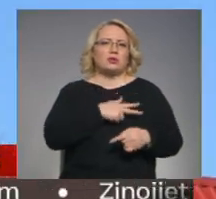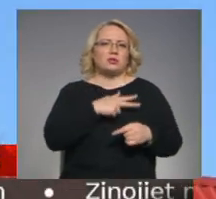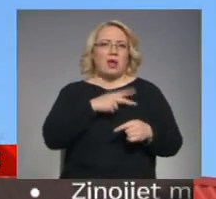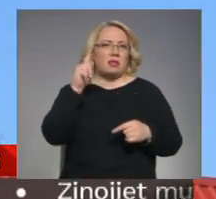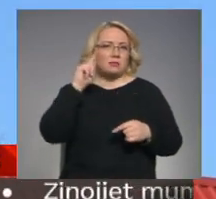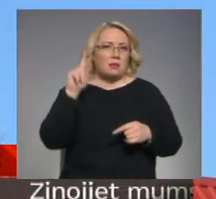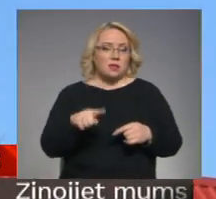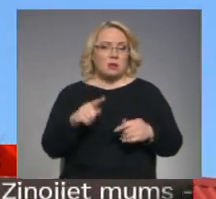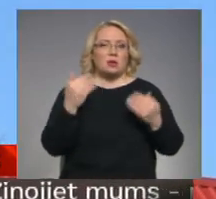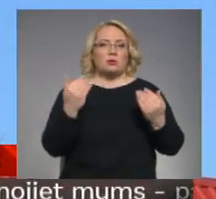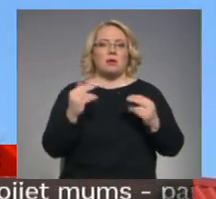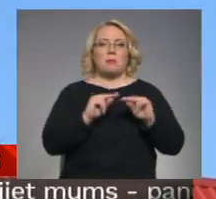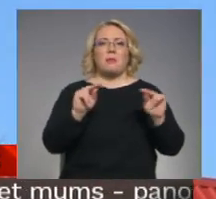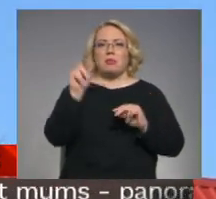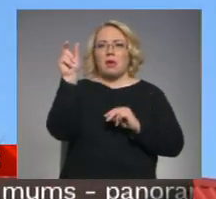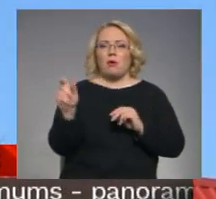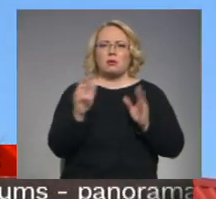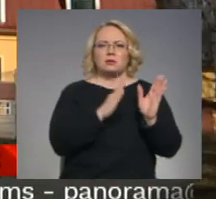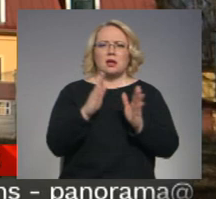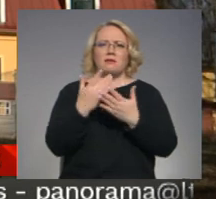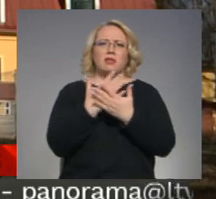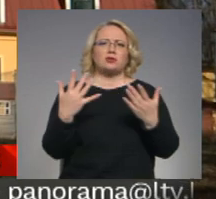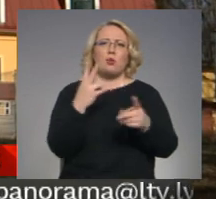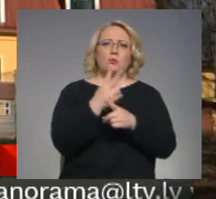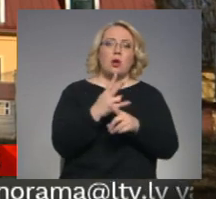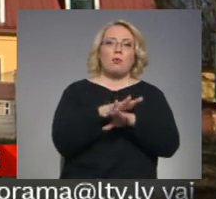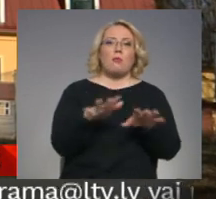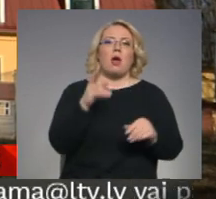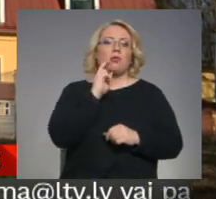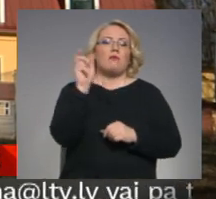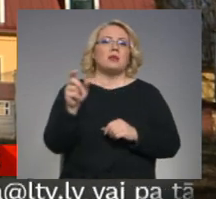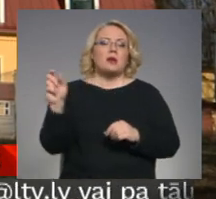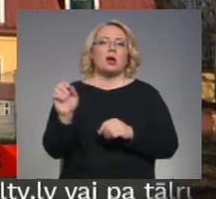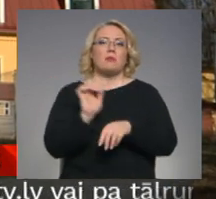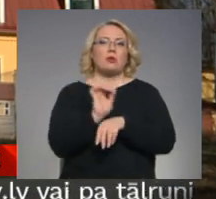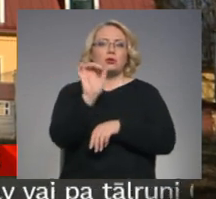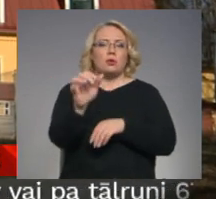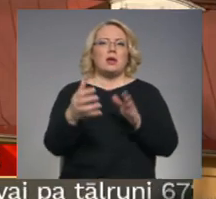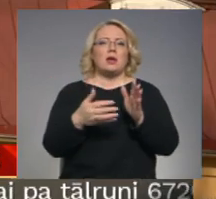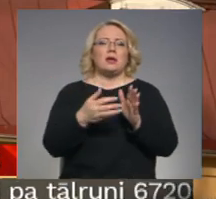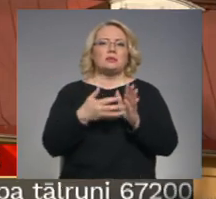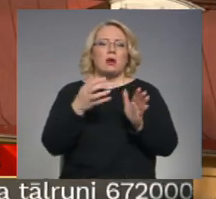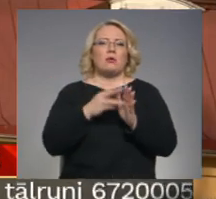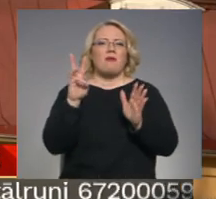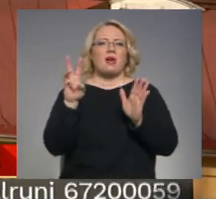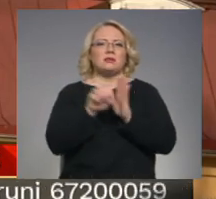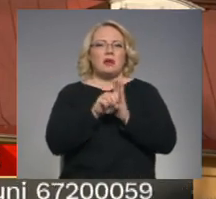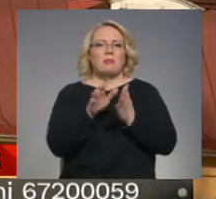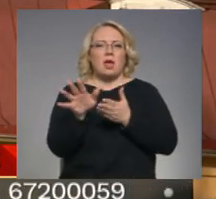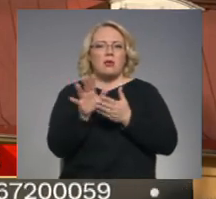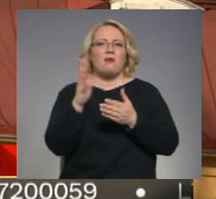Šobrīd pedagoģi sagatavojas dažādas uzdevumas, kuras bērnu vecākiem nosūtījusi izmantojot vatsaplietotni vai žurnālu